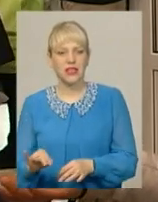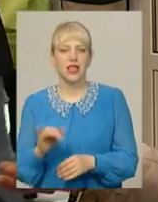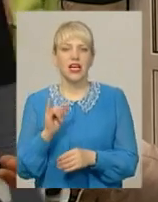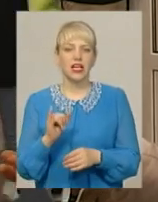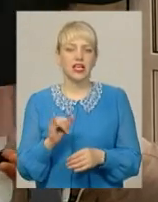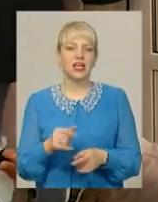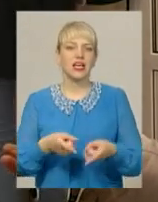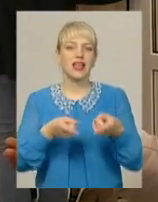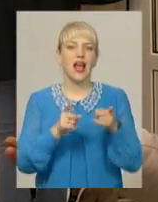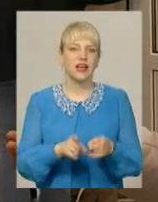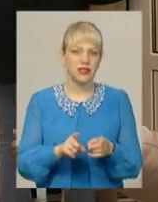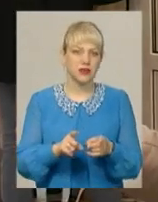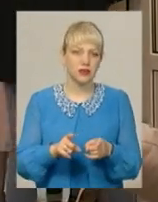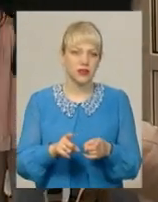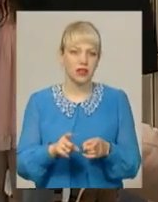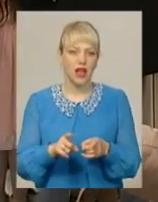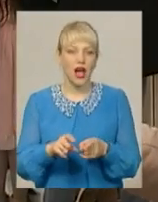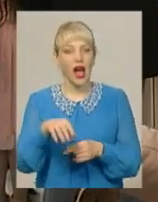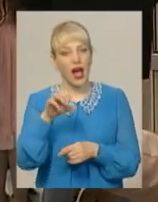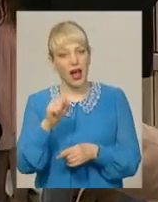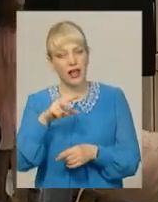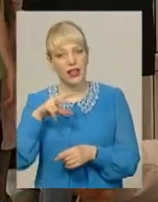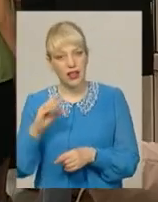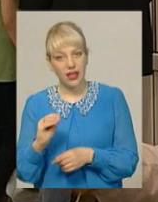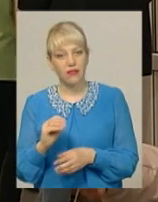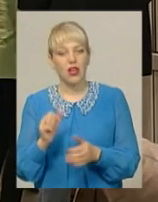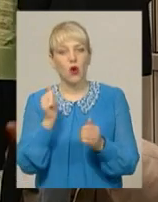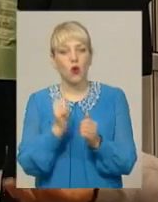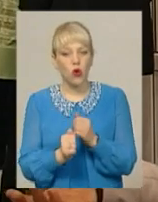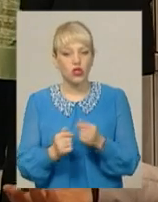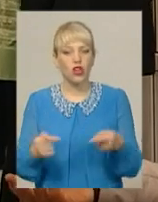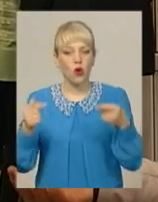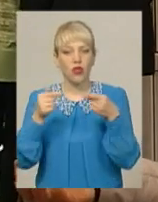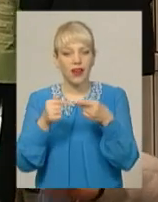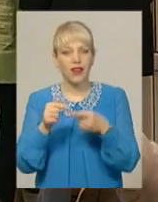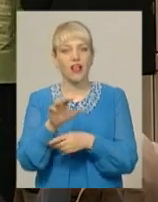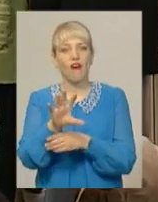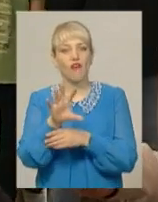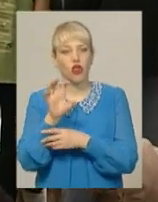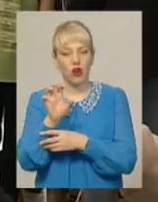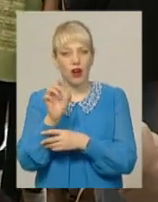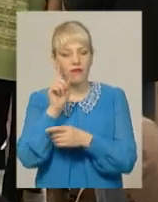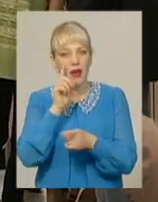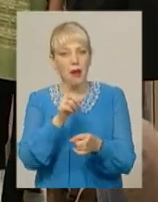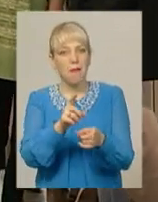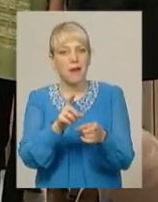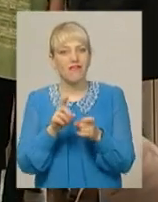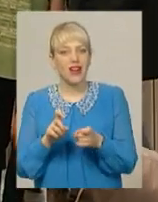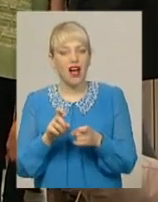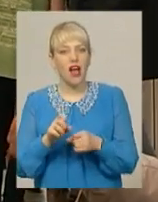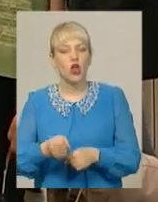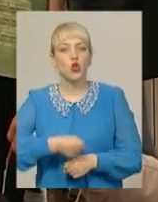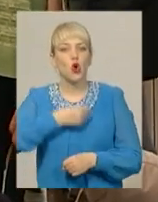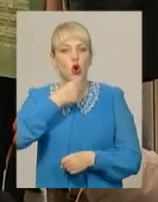сюрреалізму. Але в кожній конкретній фотографії привертає доросла